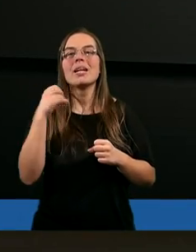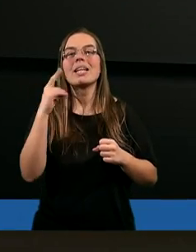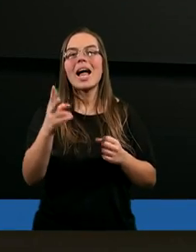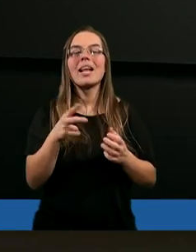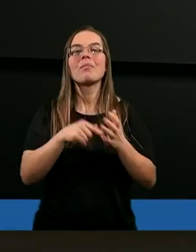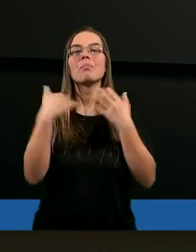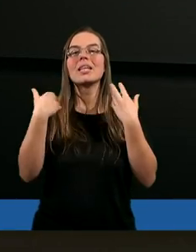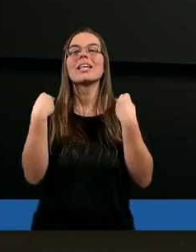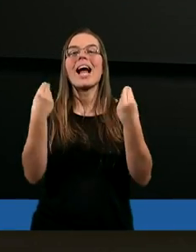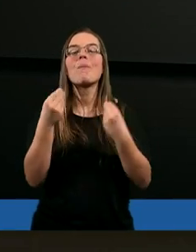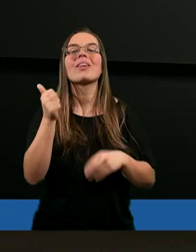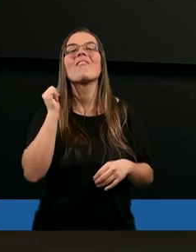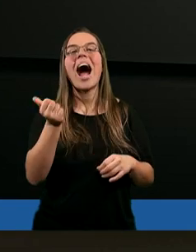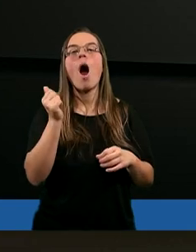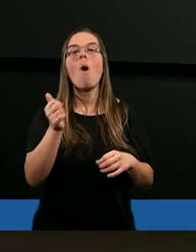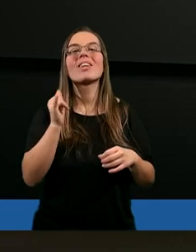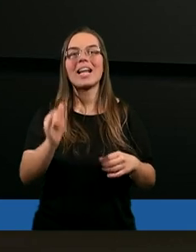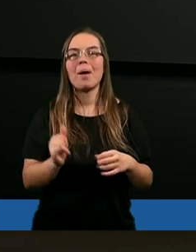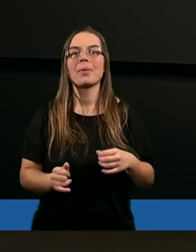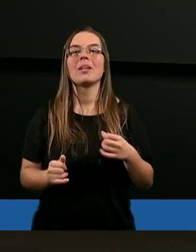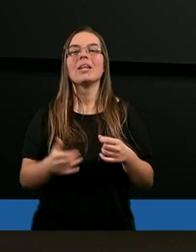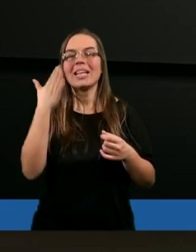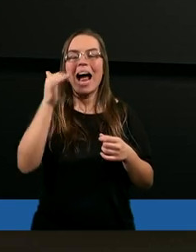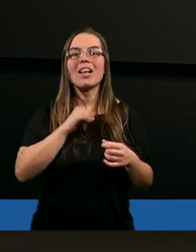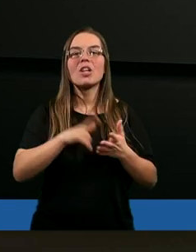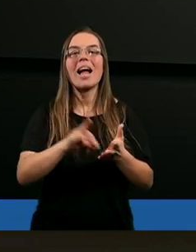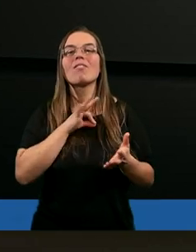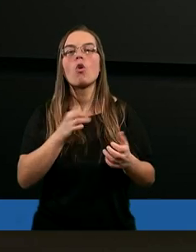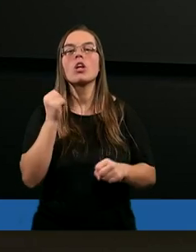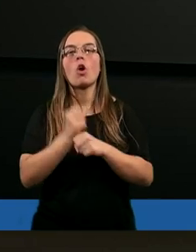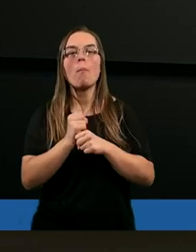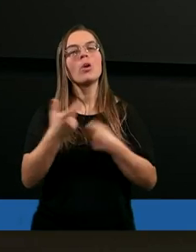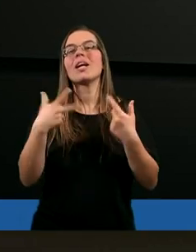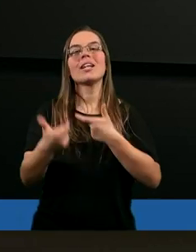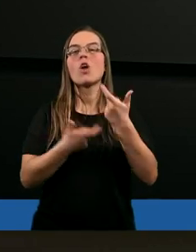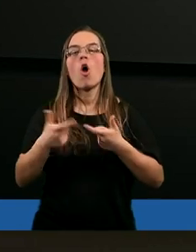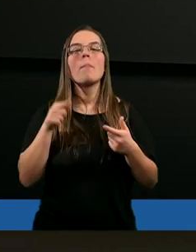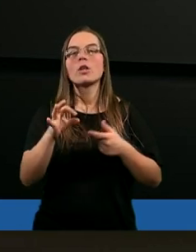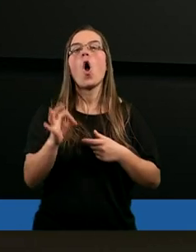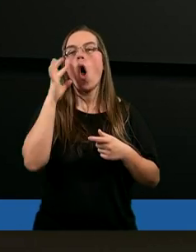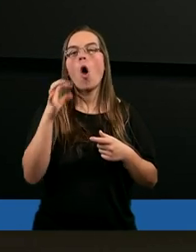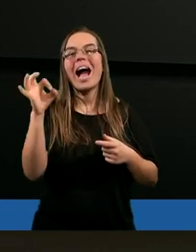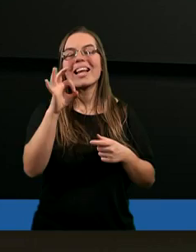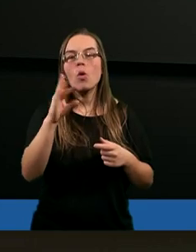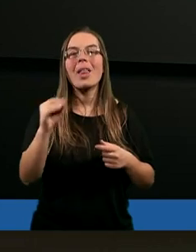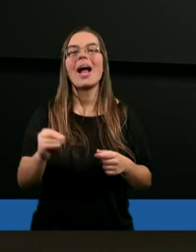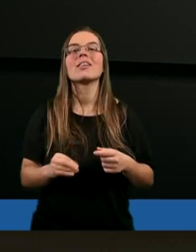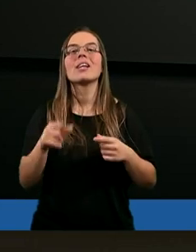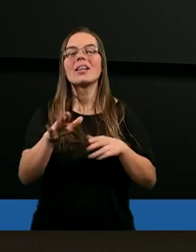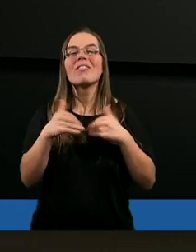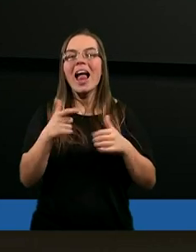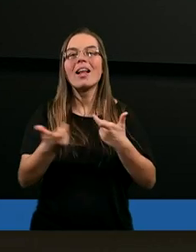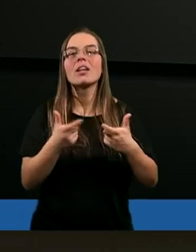byli znakomitymi fachowcami. Znali się na swojej robocie. Nie robili to okazjonalnie, tam w